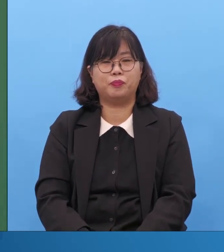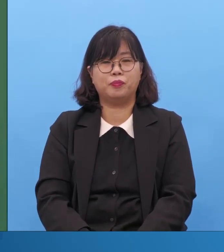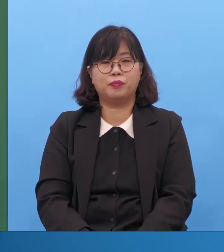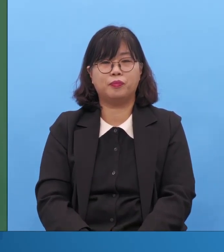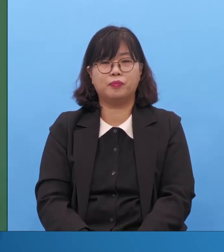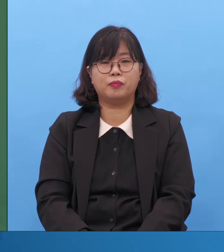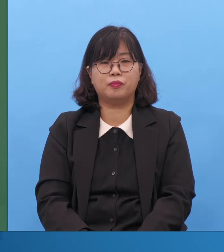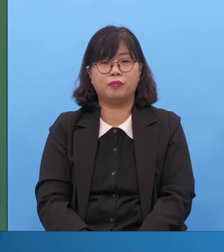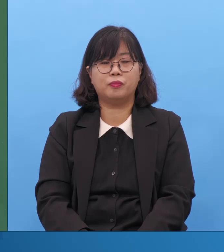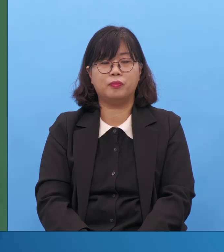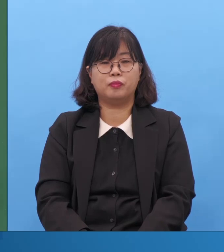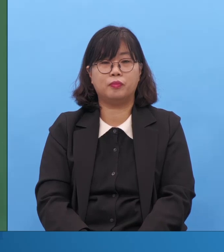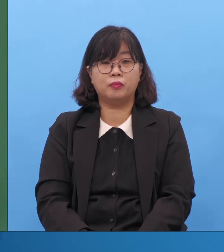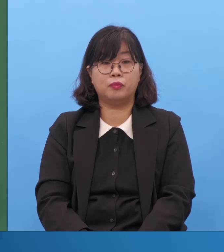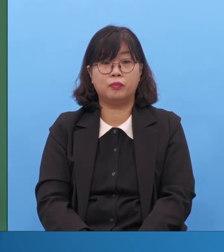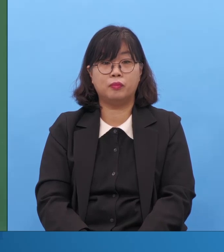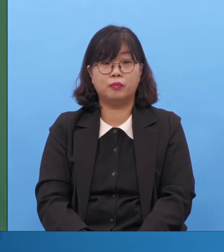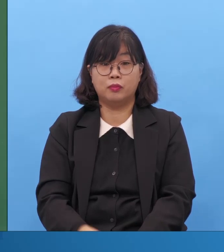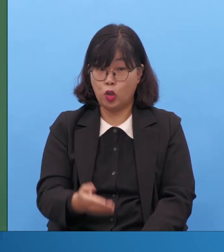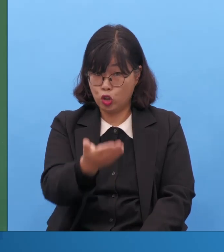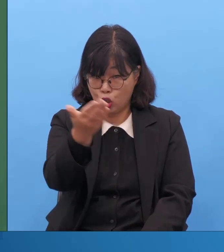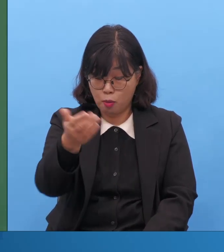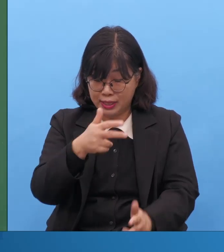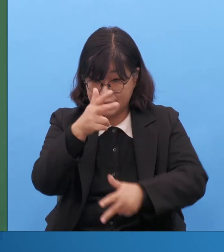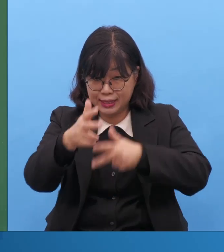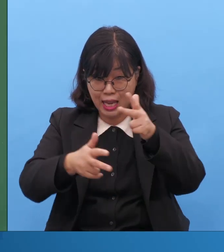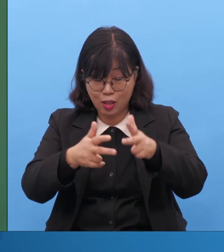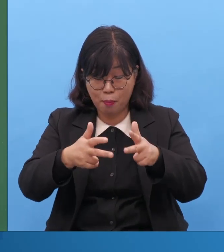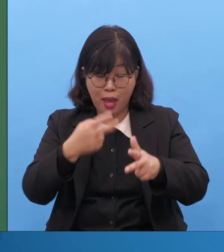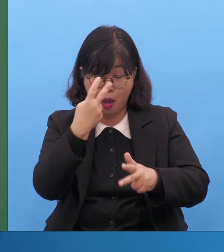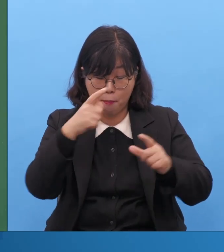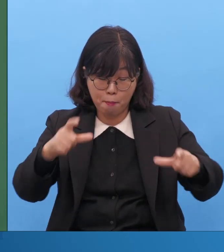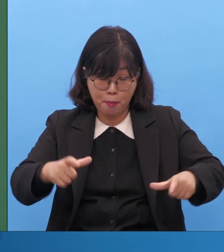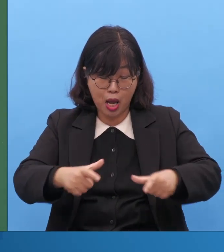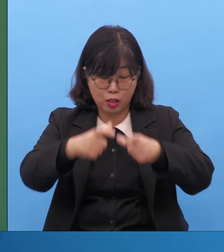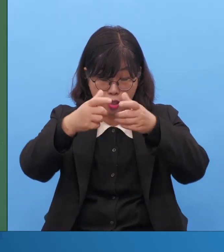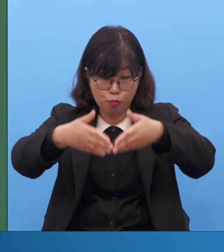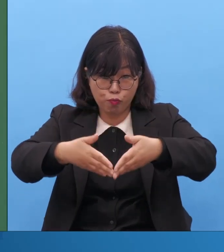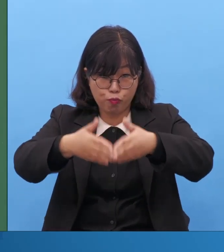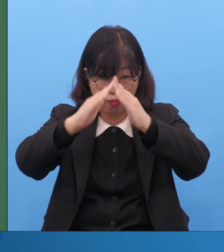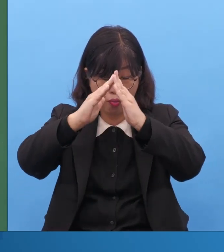여러분의 산업의 망대가 이렇게 되어지면요 틀림없이 역사나지요 옵니다